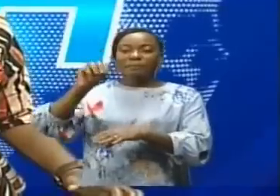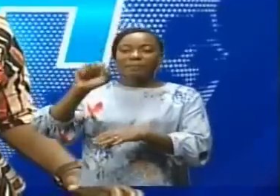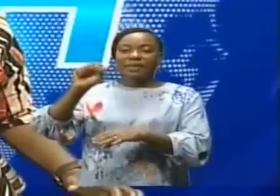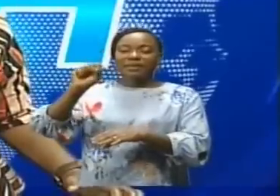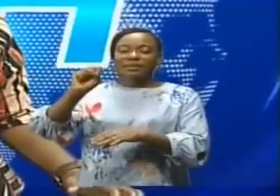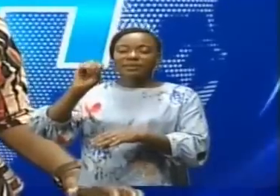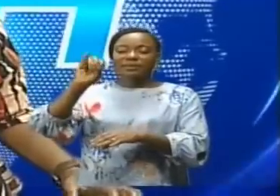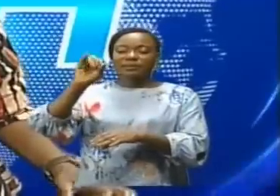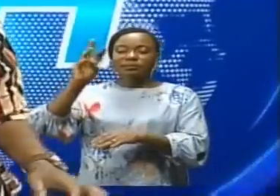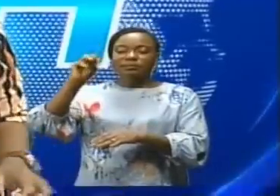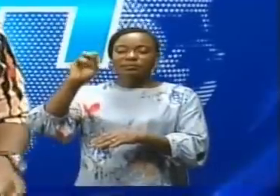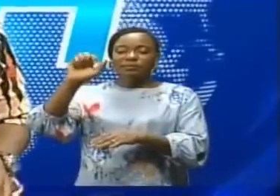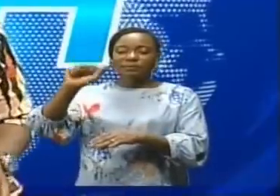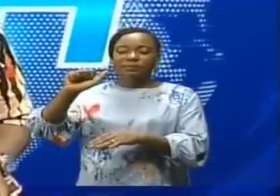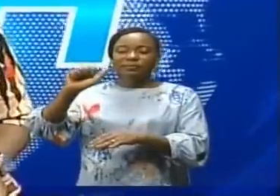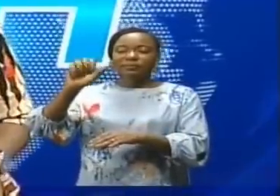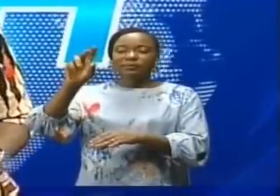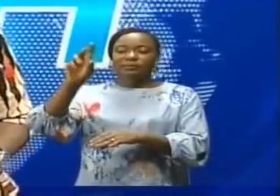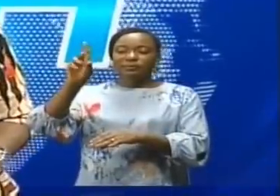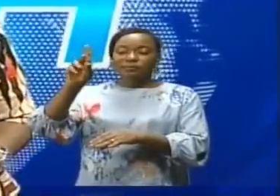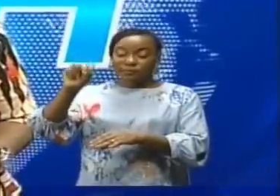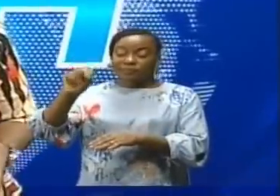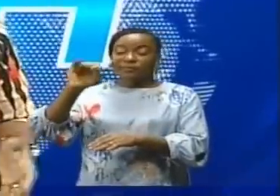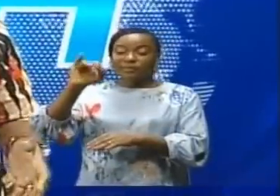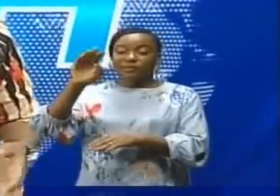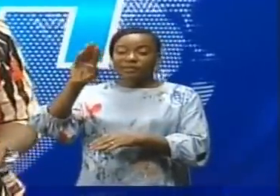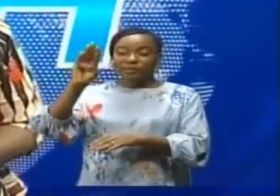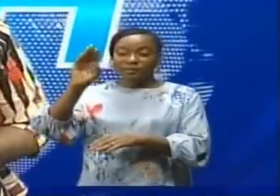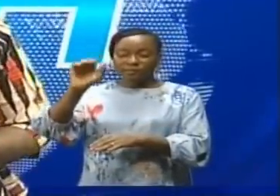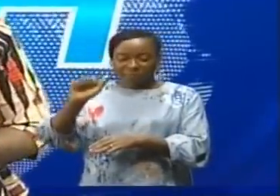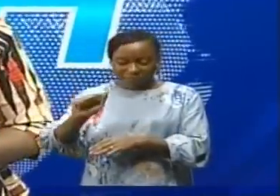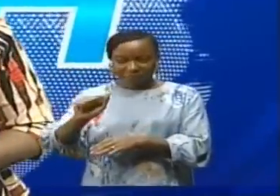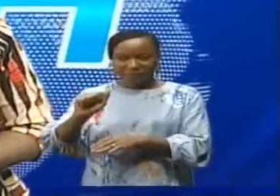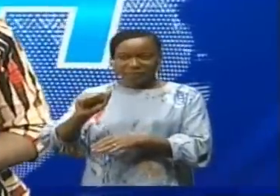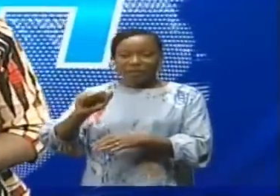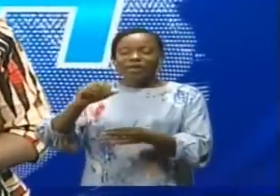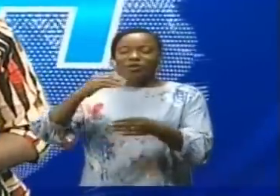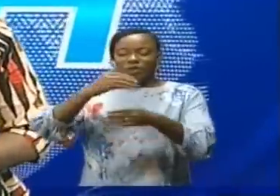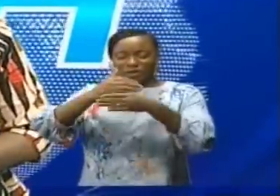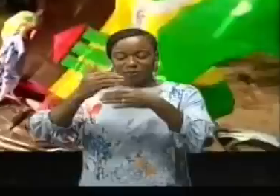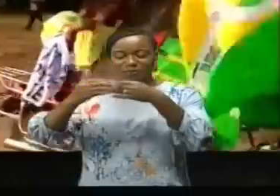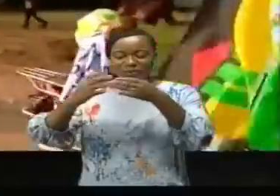Itchundala a procédé à l'inauguration, allais-je dire, de ce bâtiment.